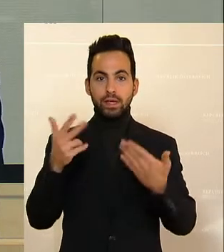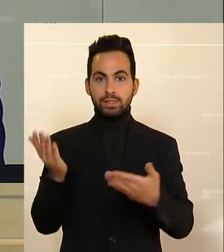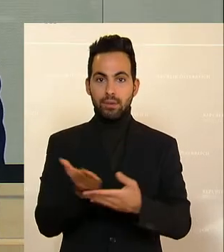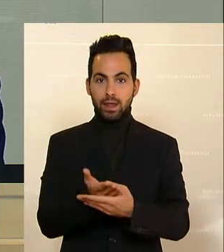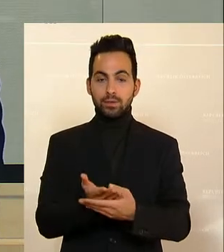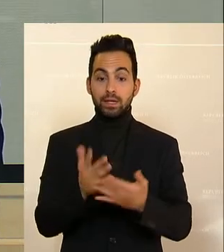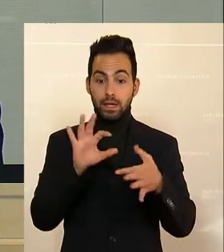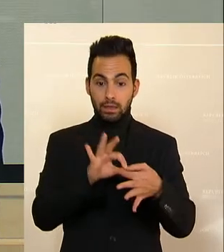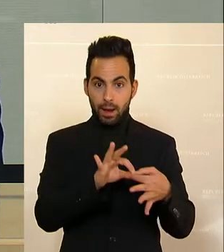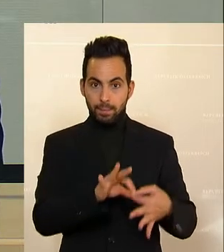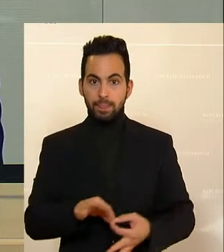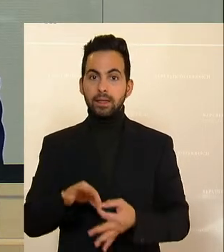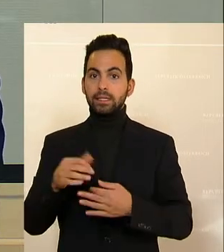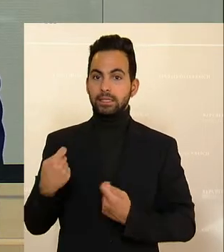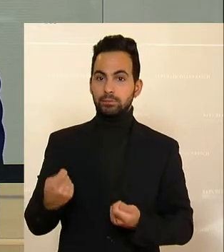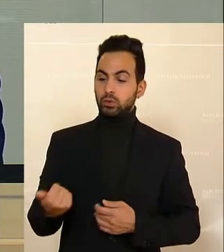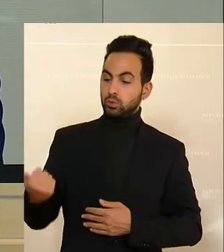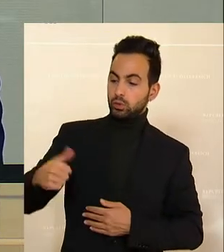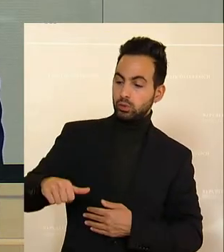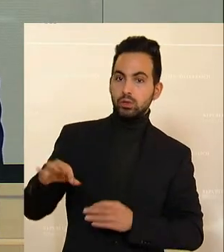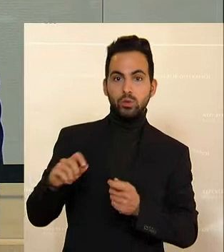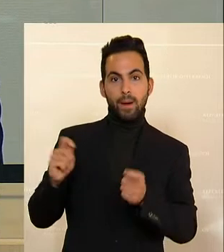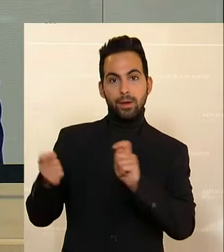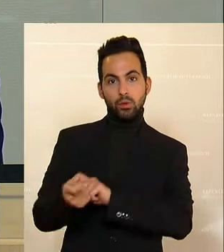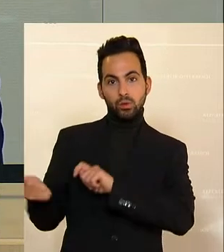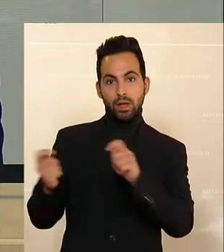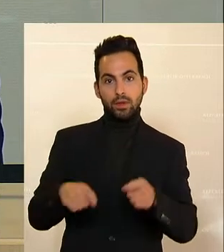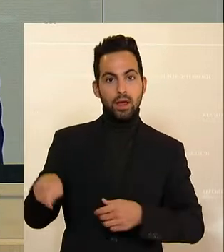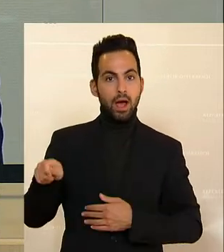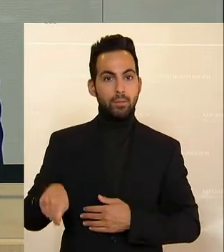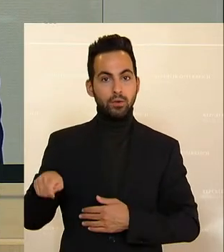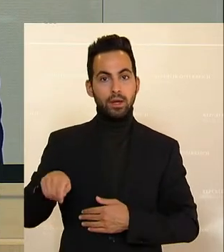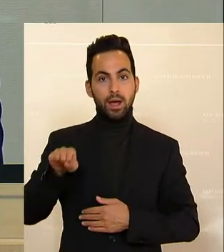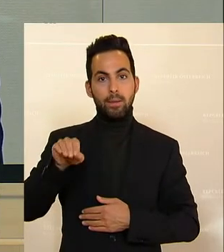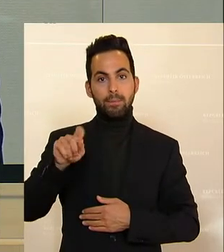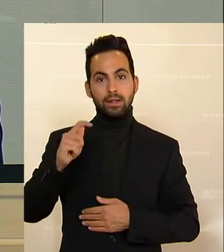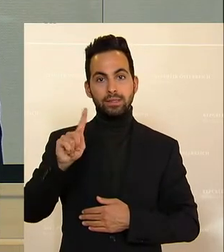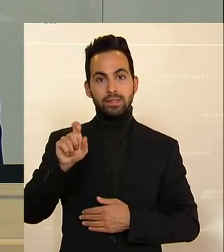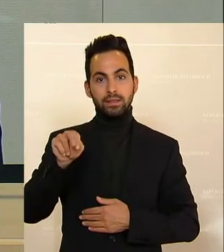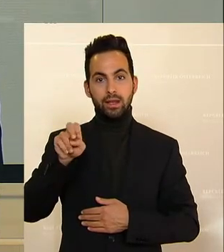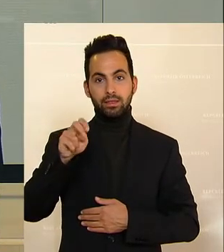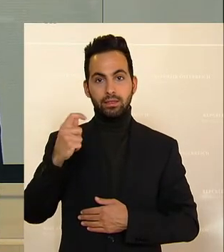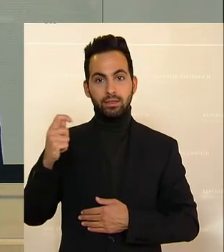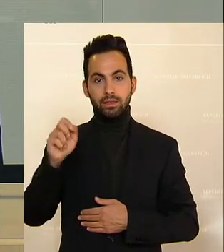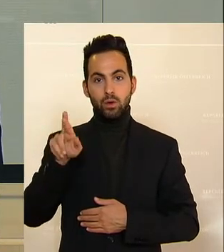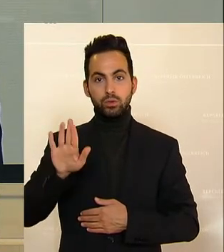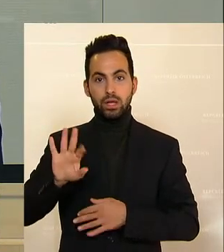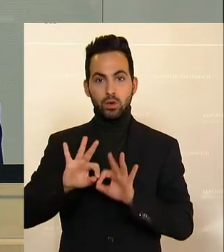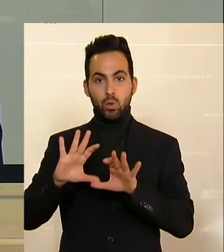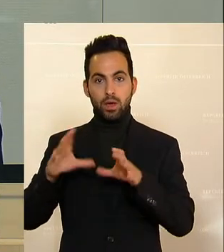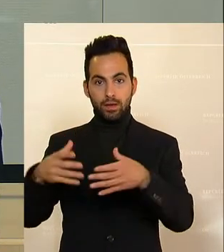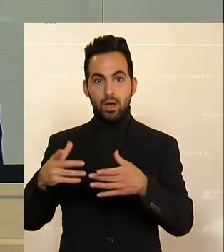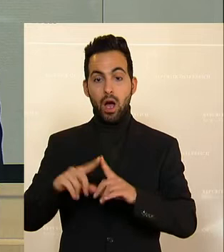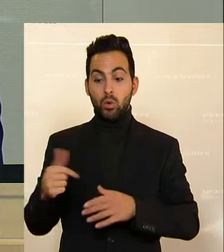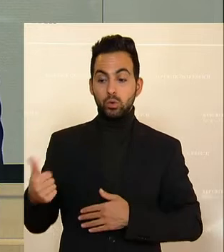Hier zu liegen ein Zusatz- bzw. Abänderungsantrag der Abgeordneten Matzenetter, Kolleginnen und Kollegen, ein Zusatz